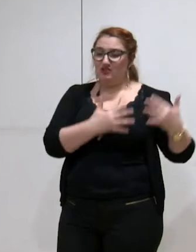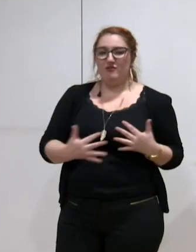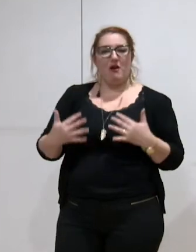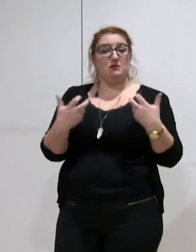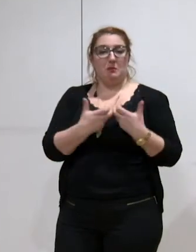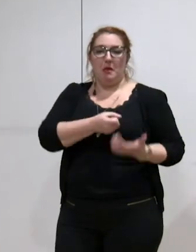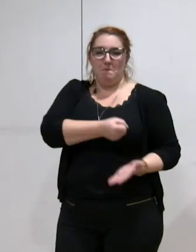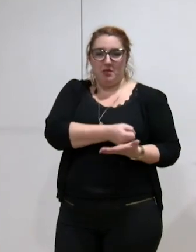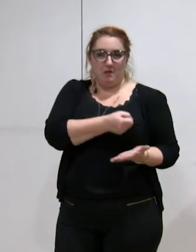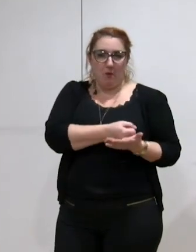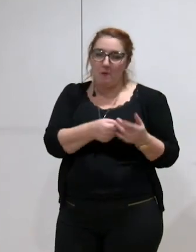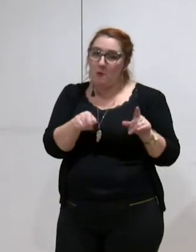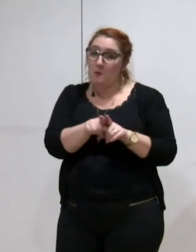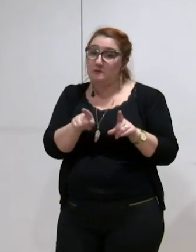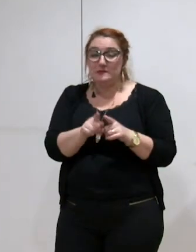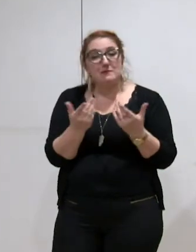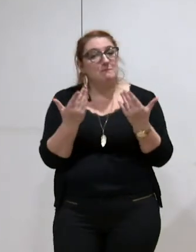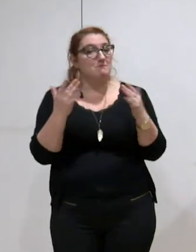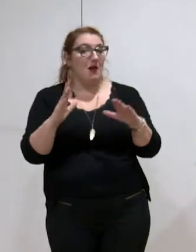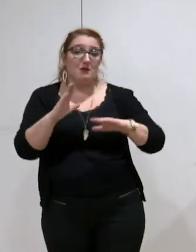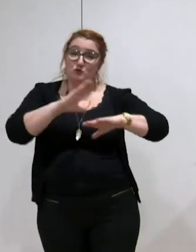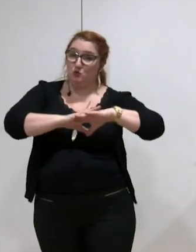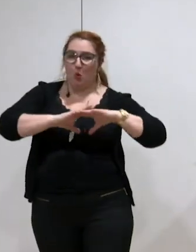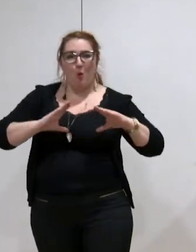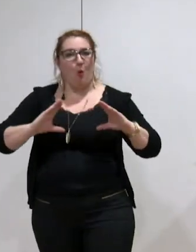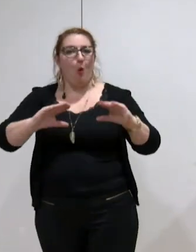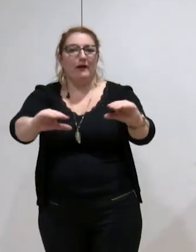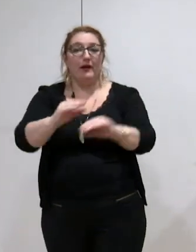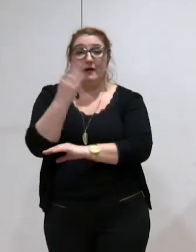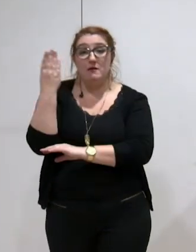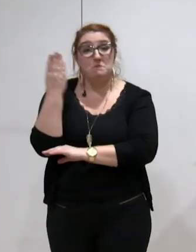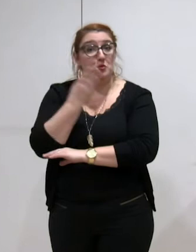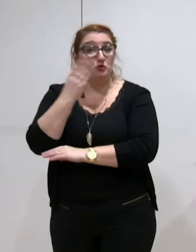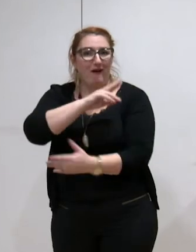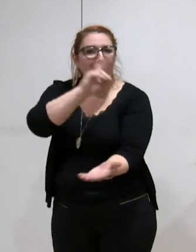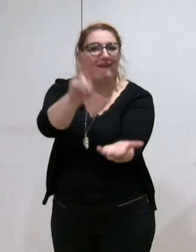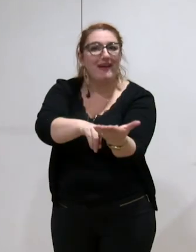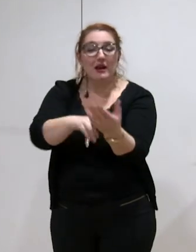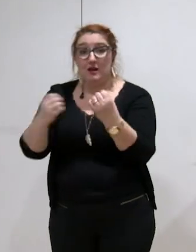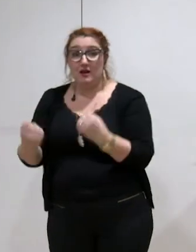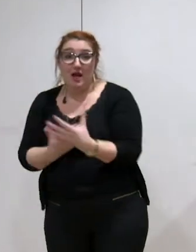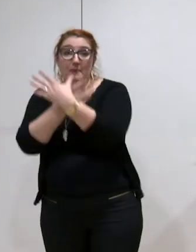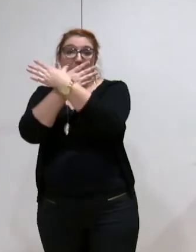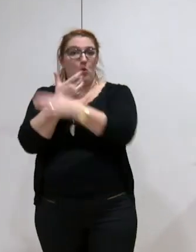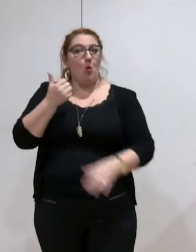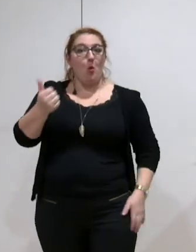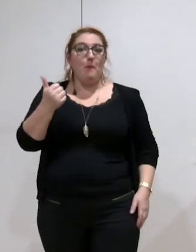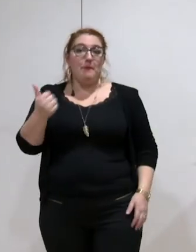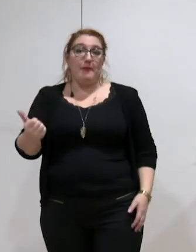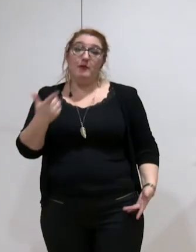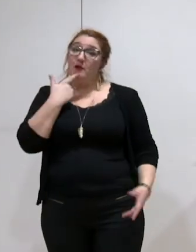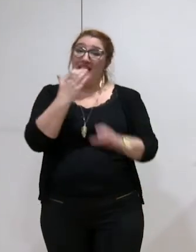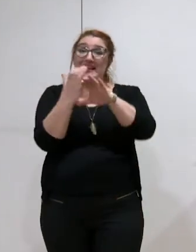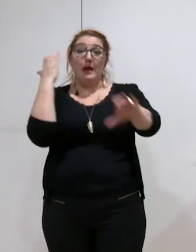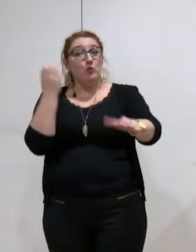puis, la réalité du terrain, la réalité des besoins a fait que la métro a bien été obligée d'acheter des